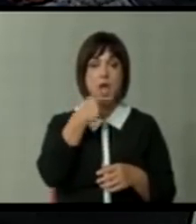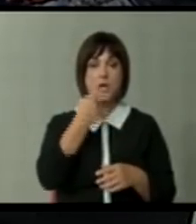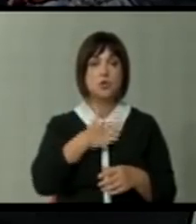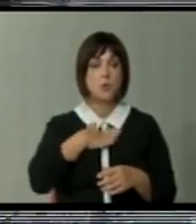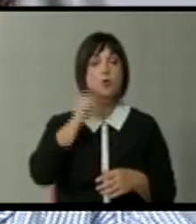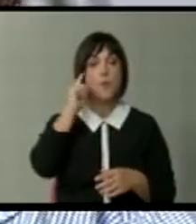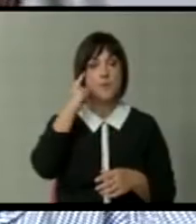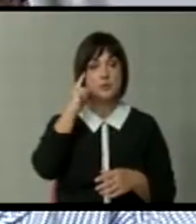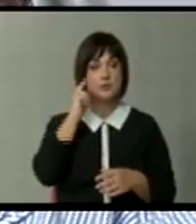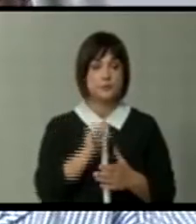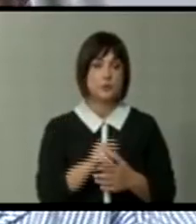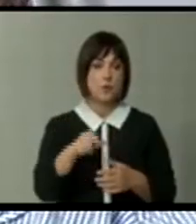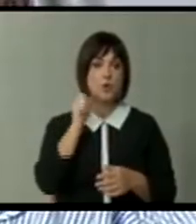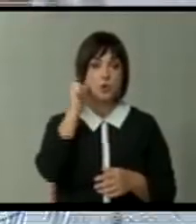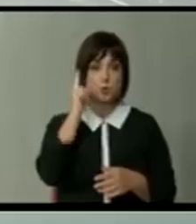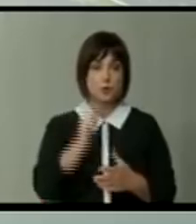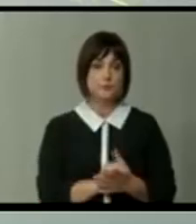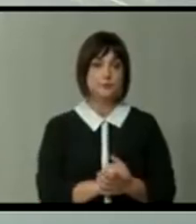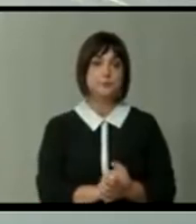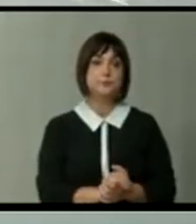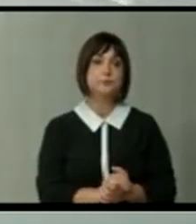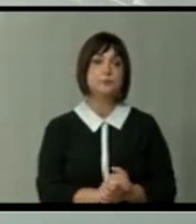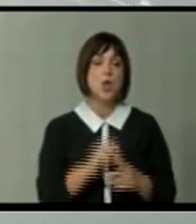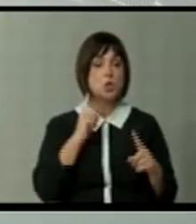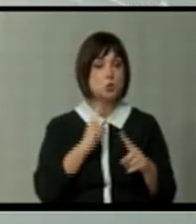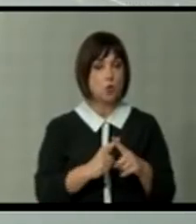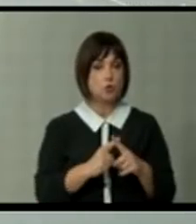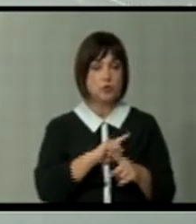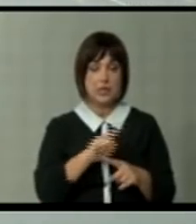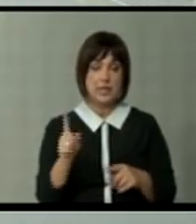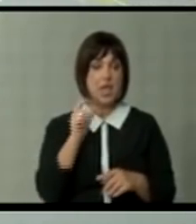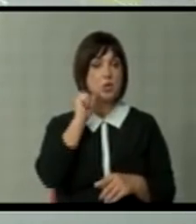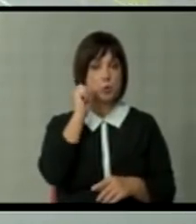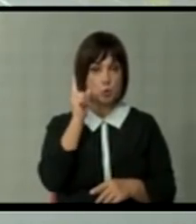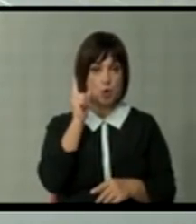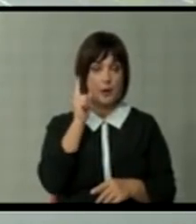и моето мислине за тој случай. Точно е дека не е случајно.